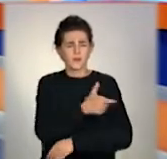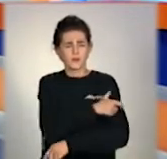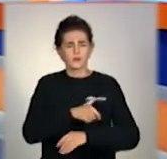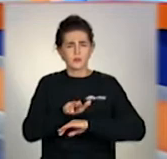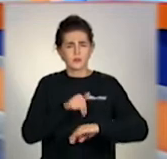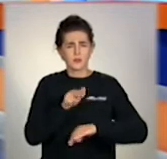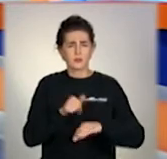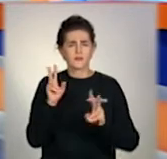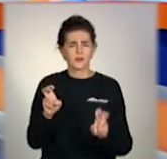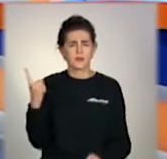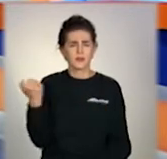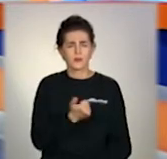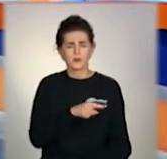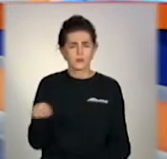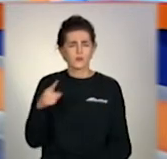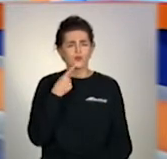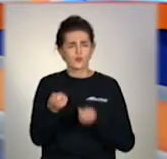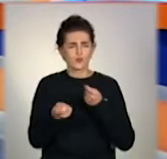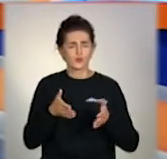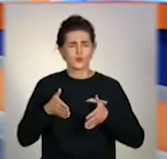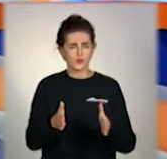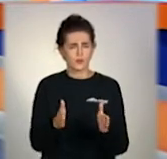тиждень – безпеки дорожнього руху.